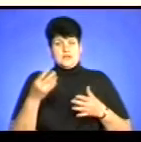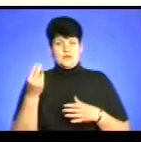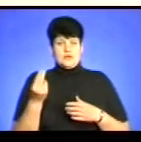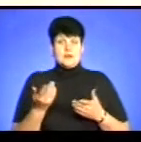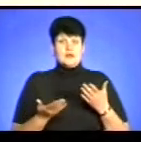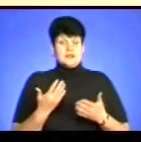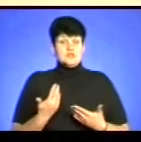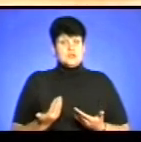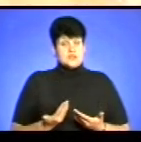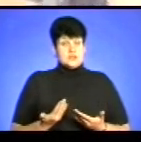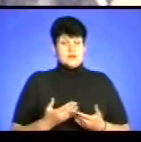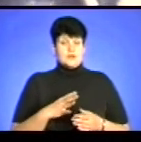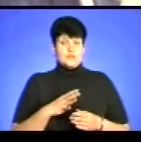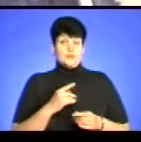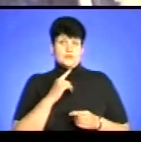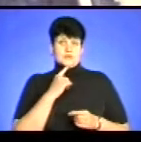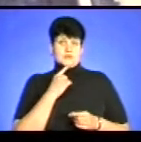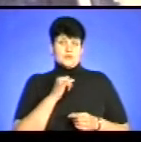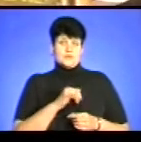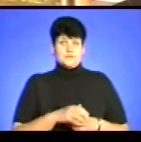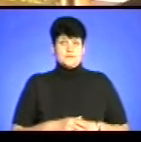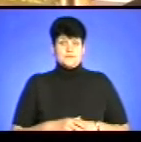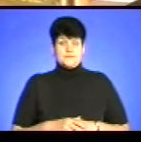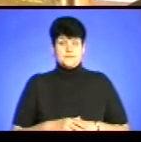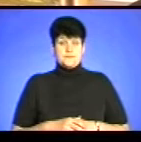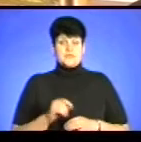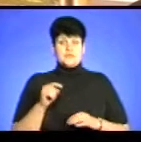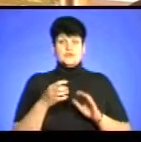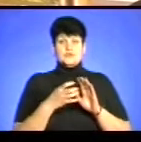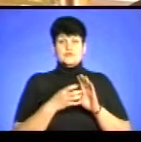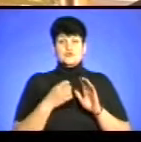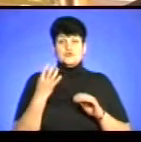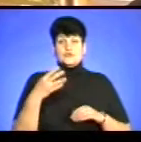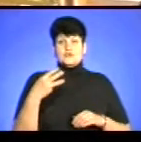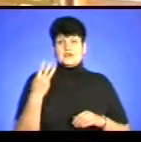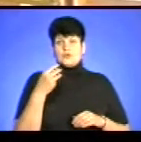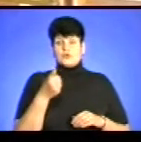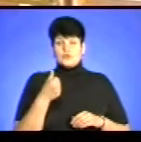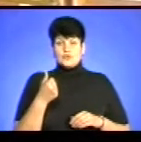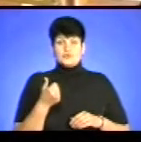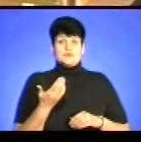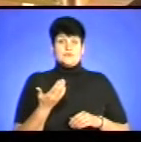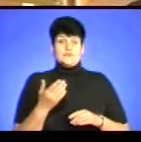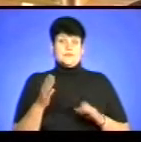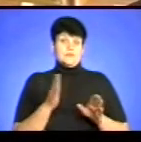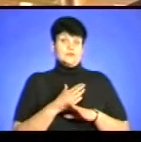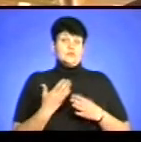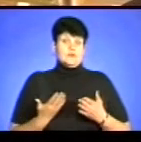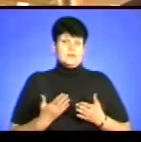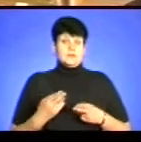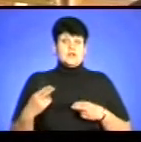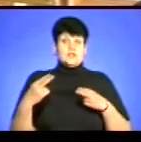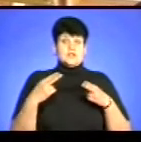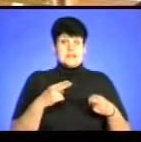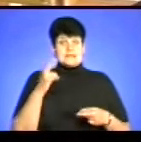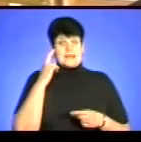життя не раз випробовувало його на міцність. 1943 року волею долі Хворостецький приїжджає з Києва